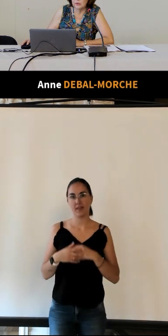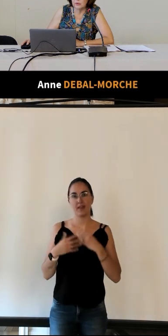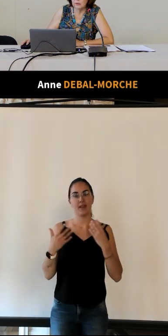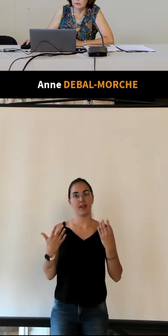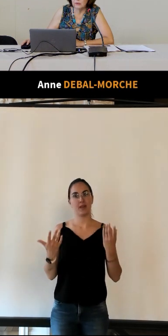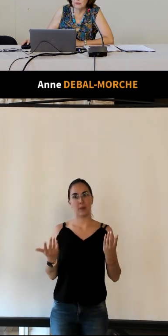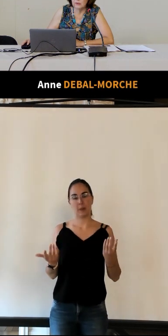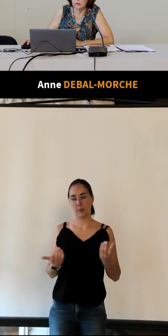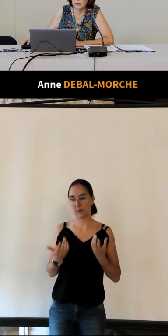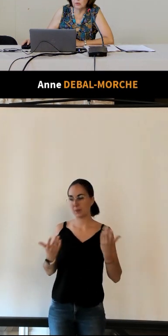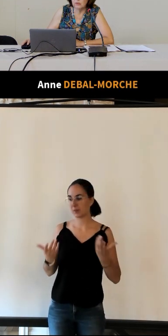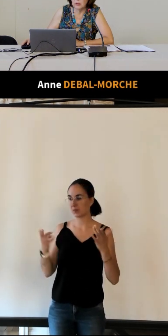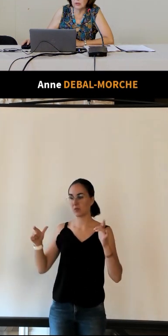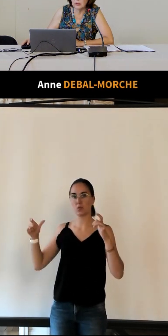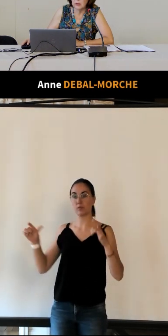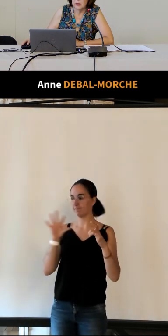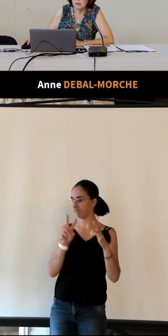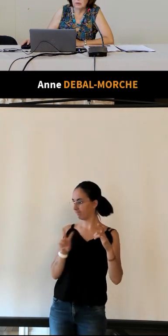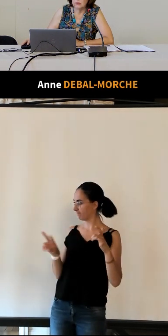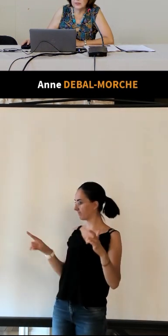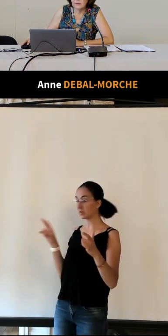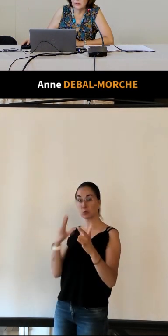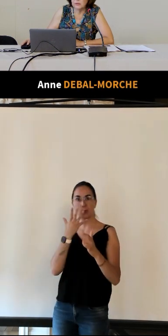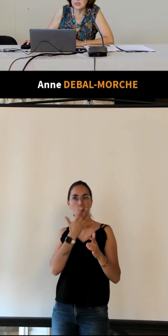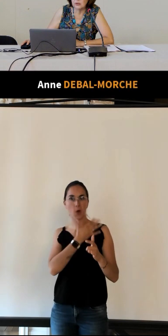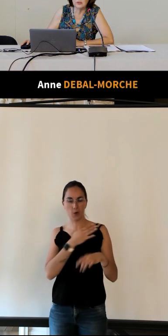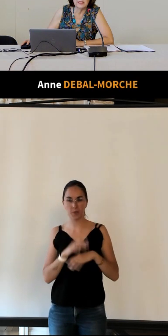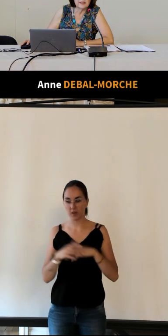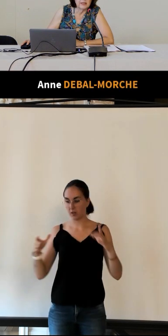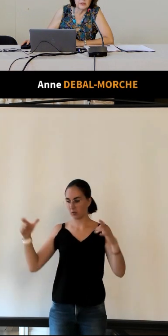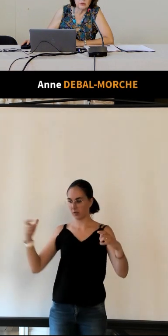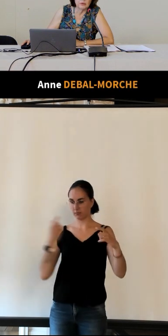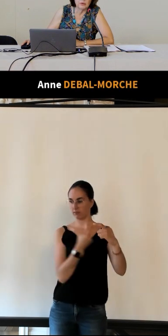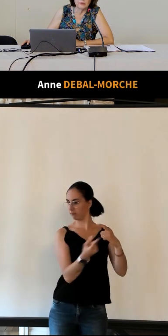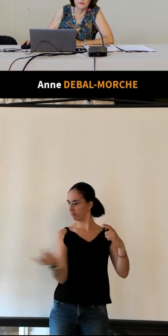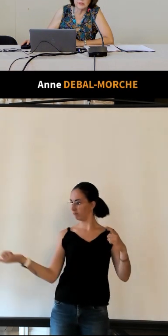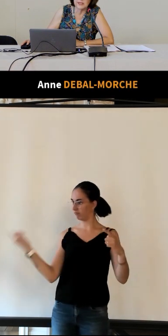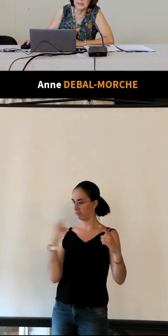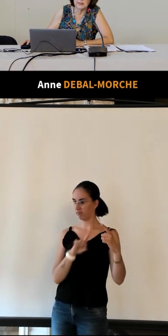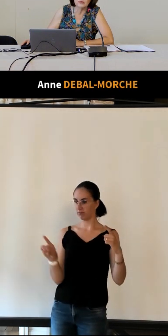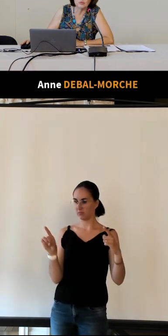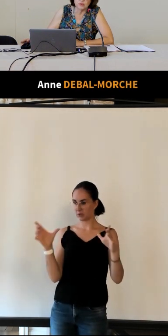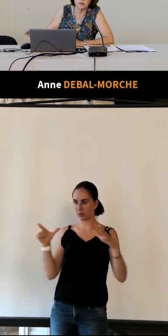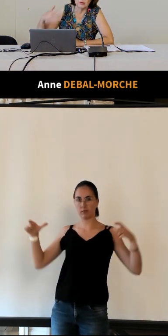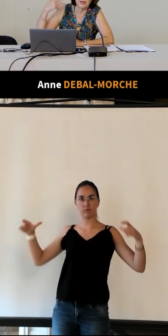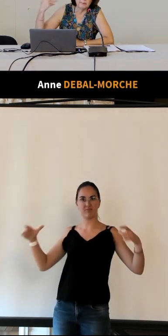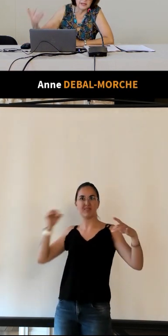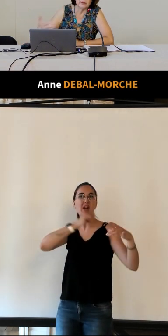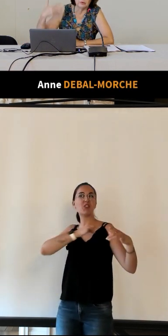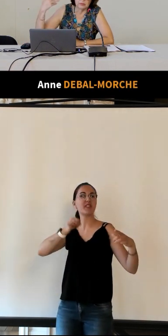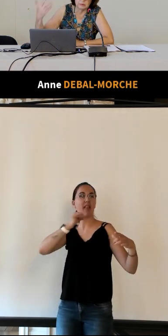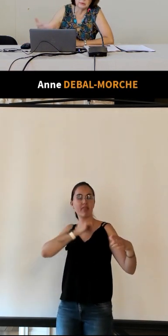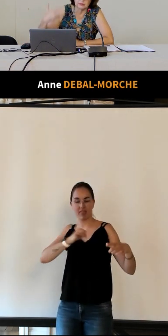vous avez une vue en couleur donc cette forme circulaire avec une vue ancienne toujours le